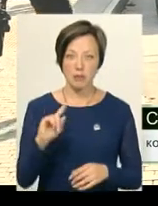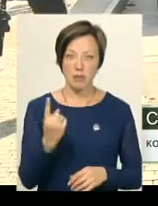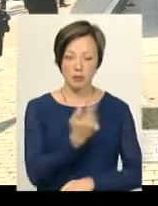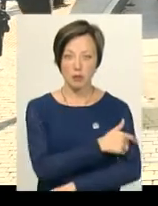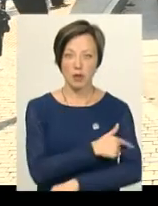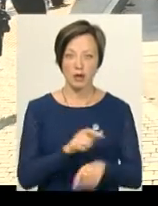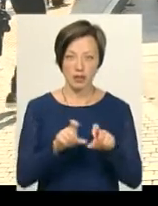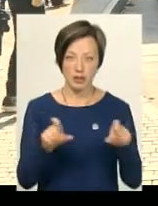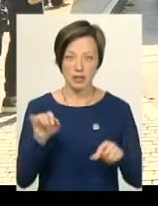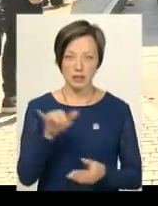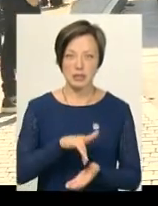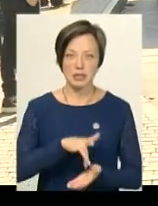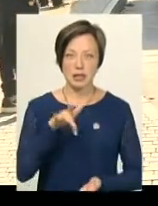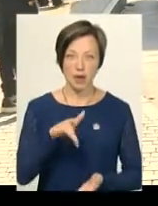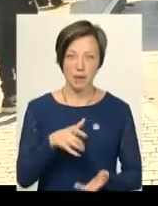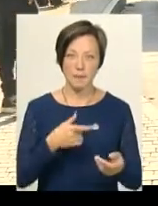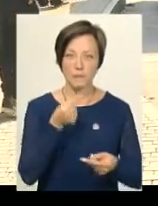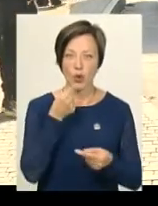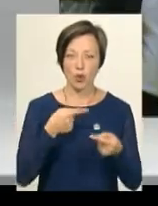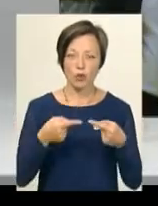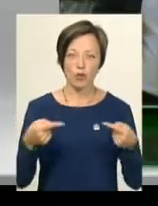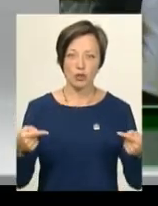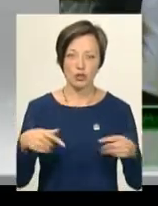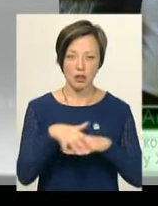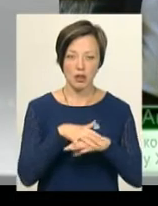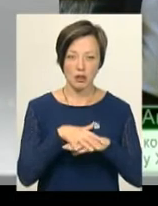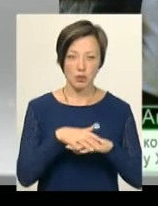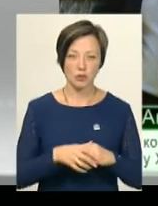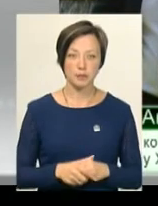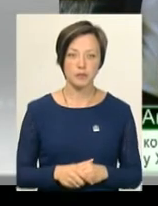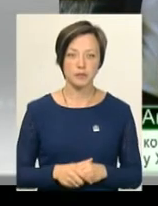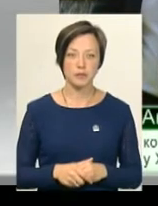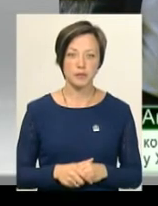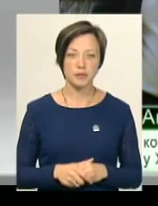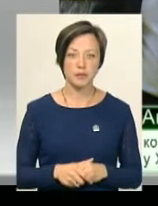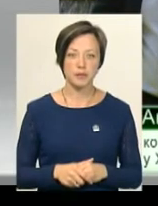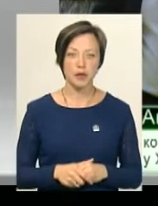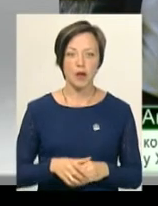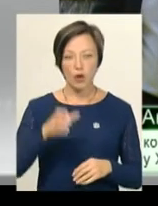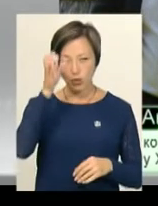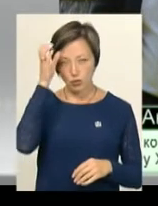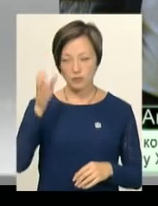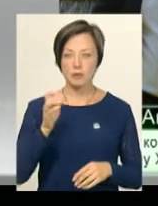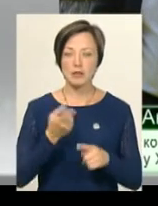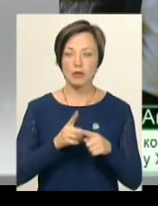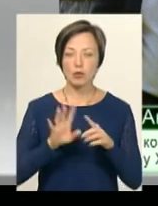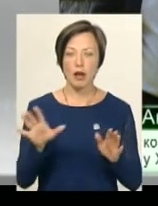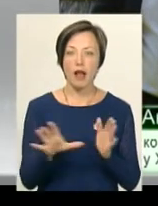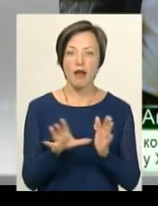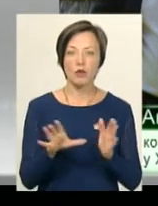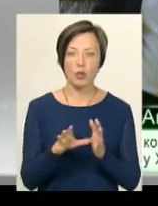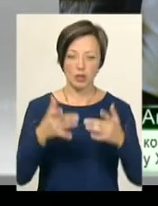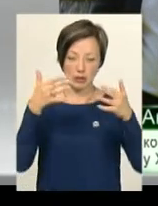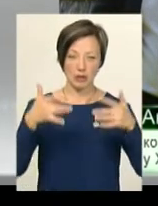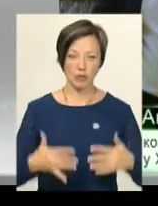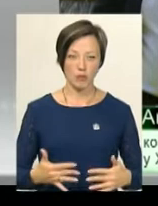поліклініка та центральний продовольчий ринок. «По перше, що в розумній зупинці буде це електронне табло, яке прогнозує